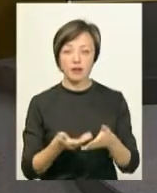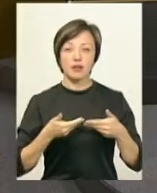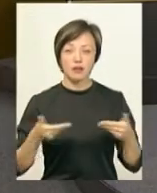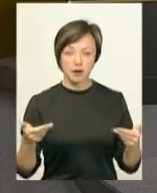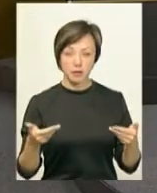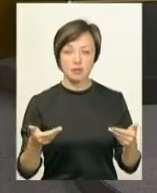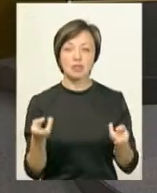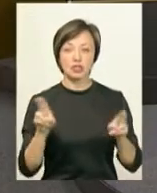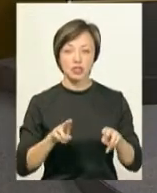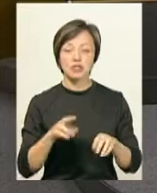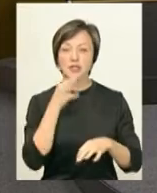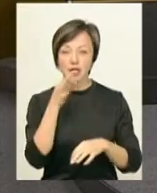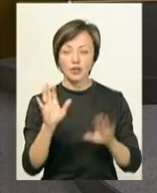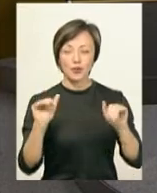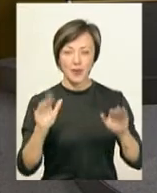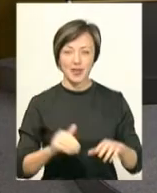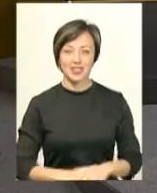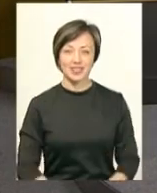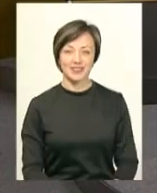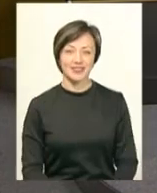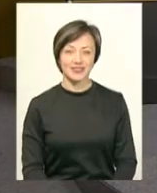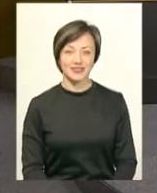залишилося сказати вам до побачення.